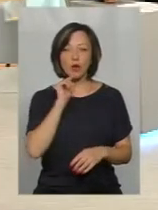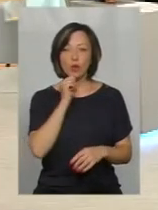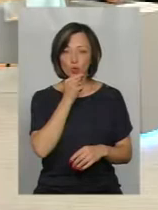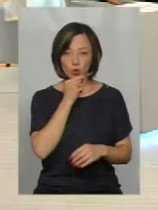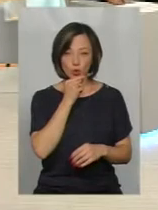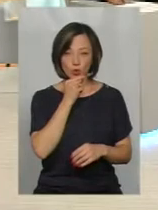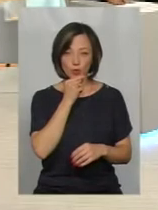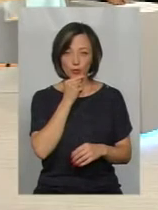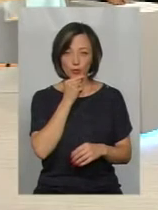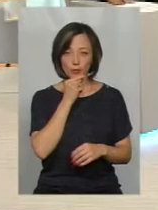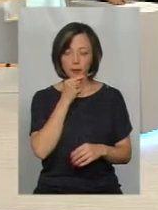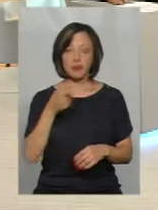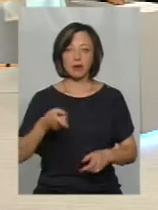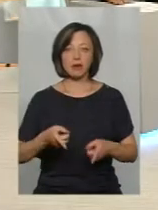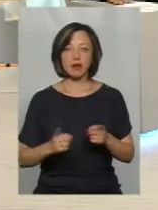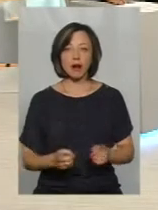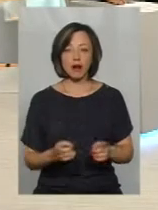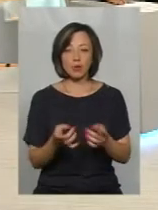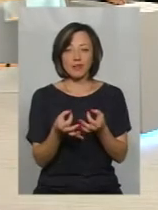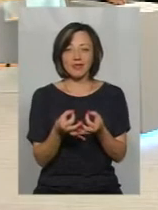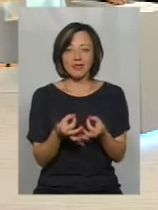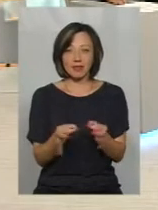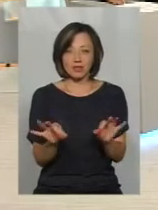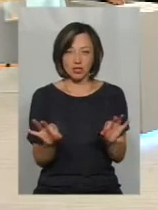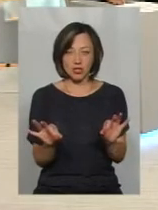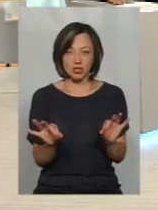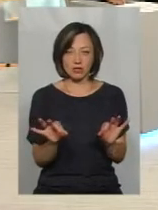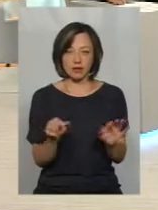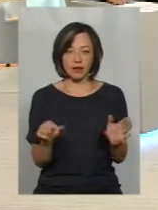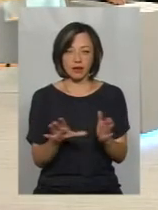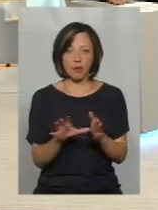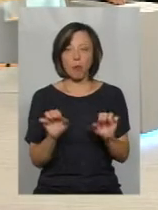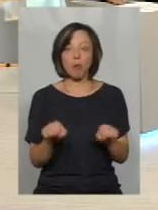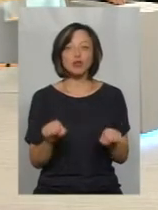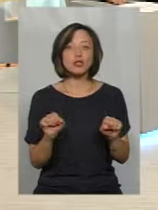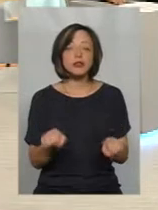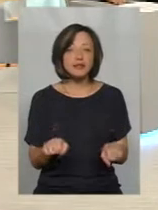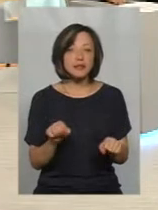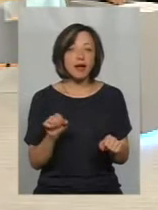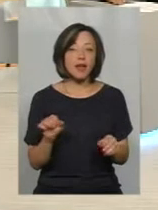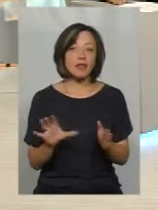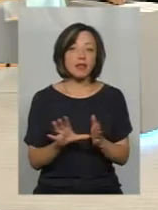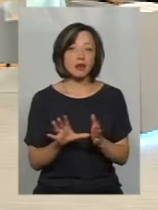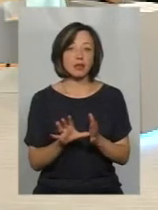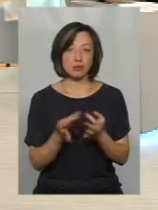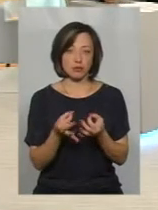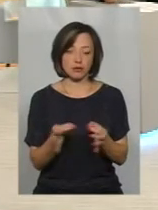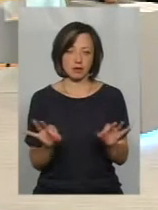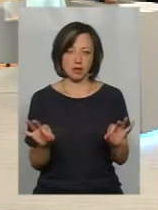реальну незалежність енергетичну, ну, можливість енергетичної незалежності, скажімо так.